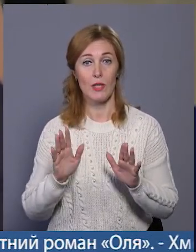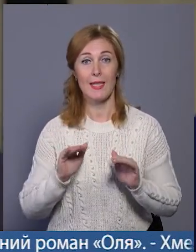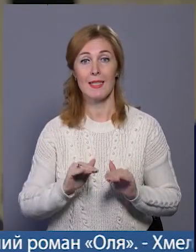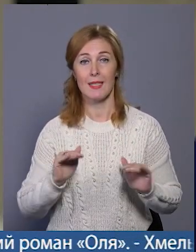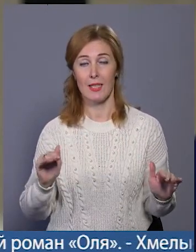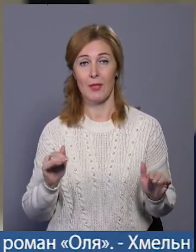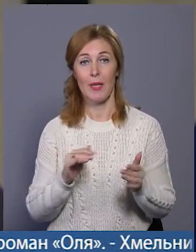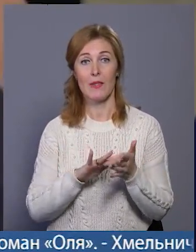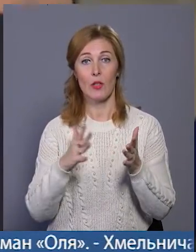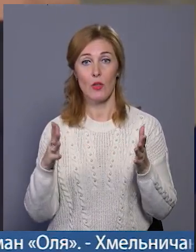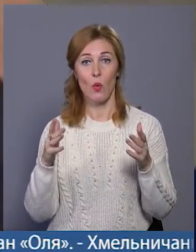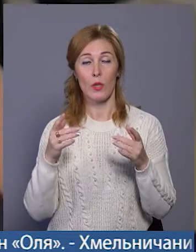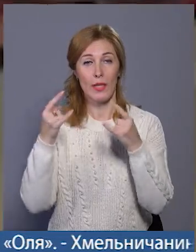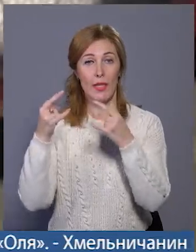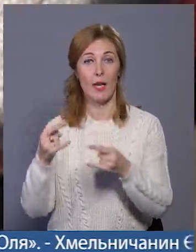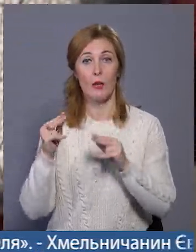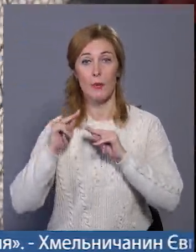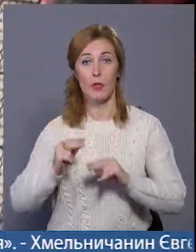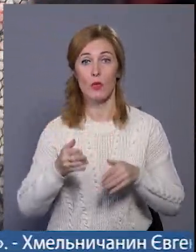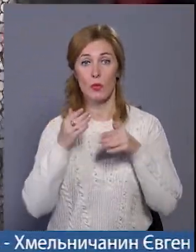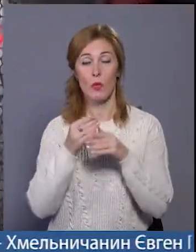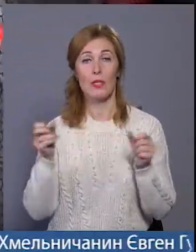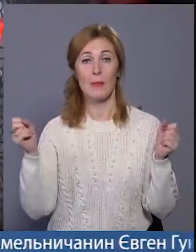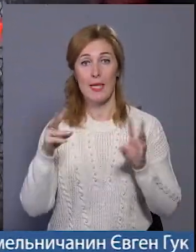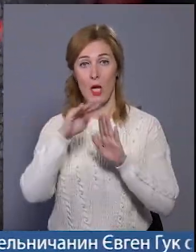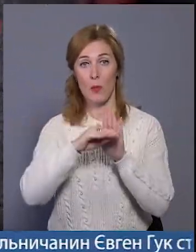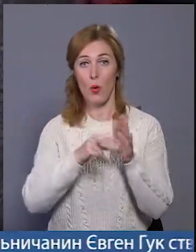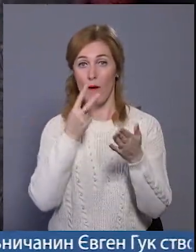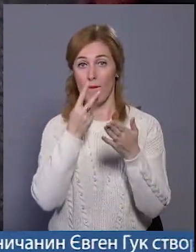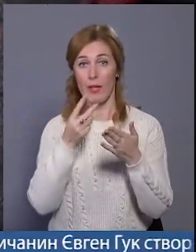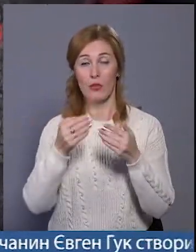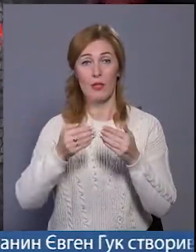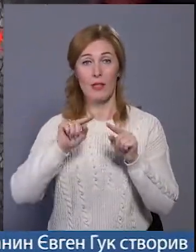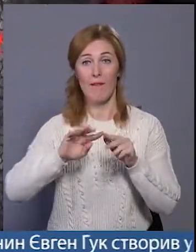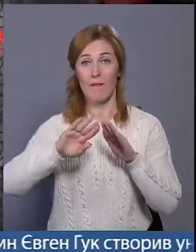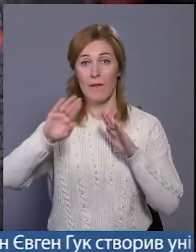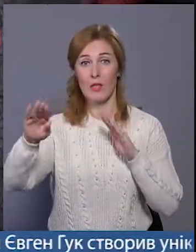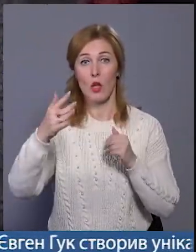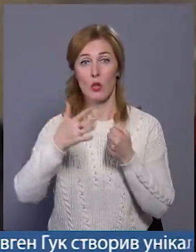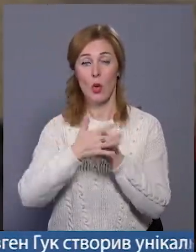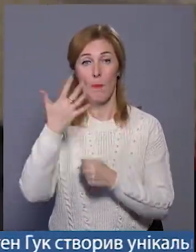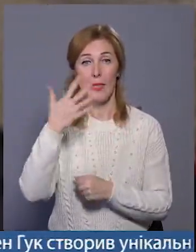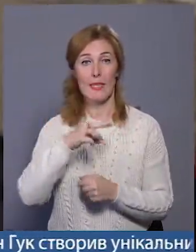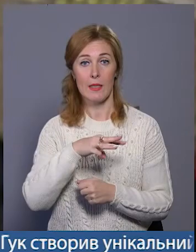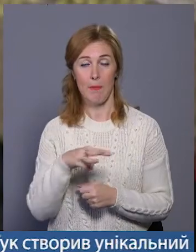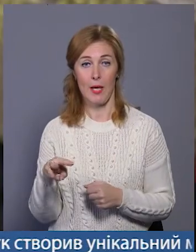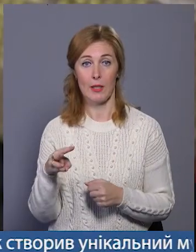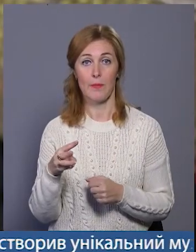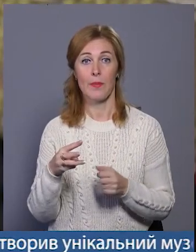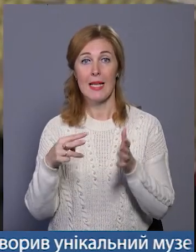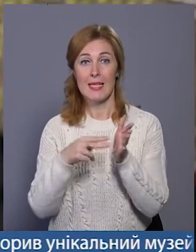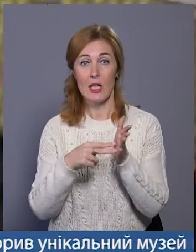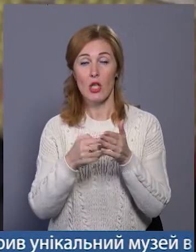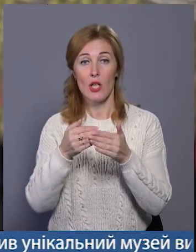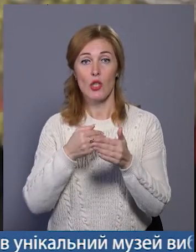Світлодіодний екран, який працює за допомогою спеціальної програми, видно на відстань до 50 метрів. Заряджається він через певербанк. На